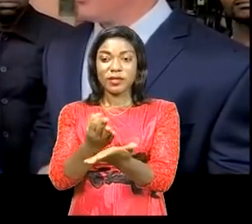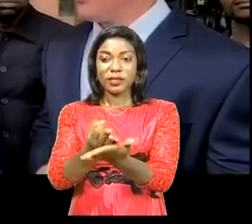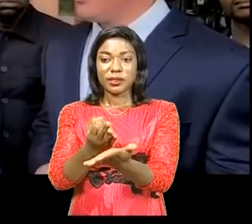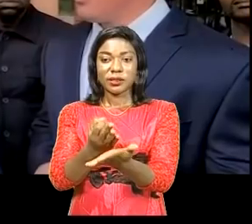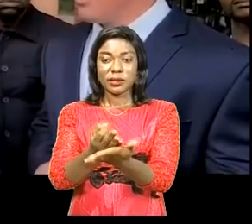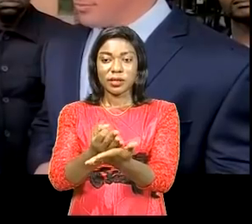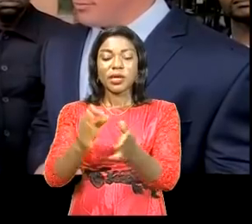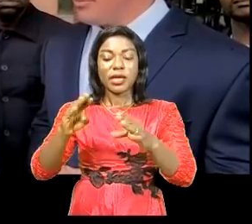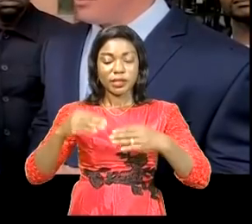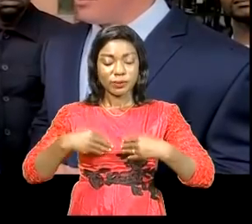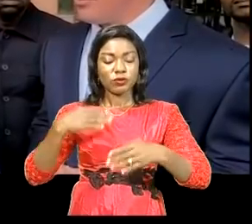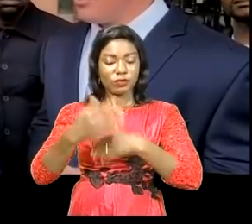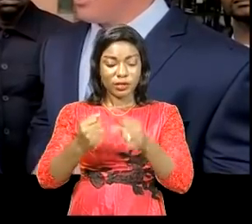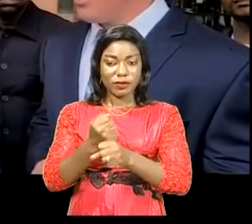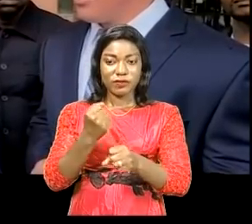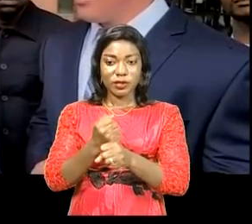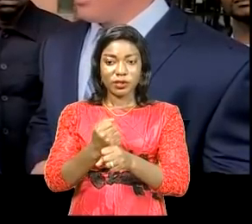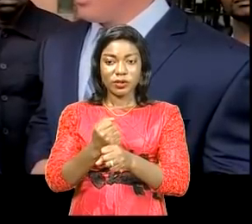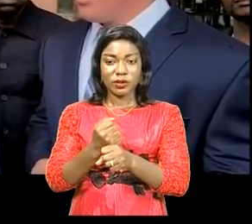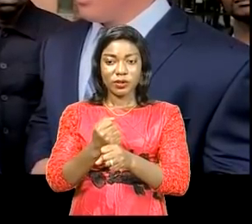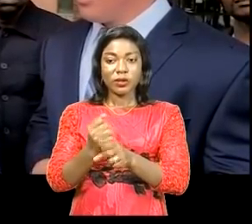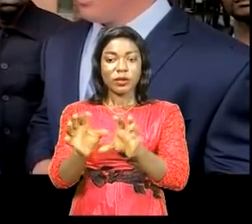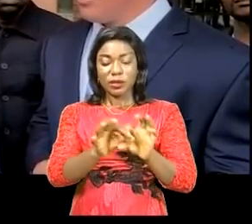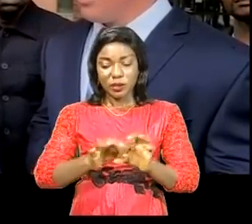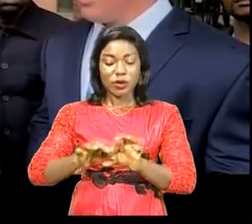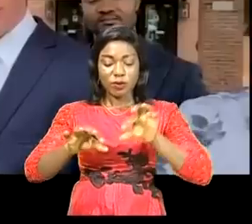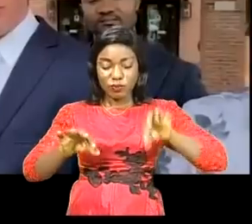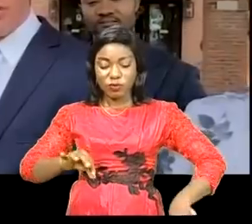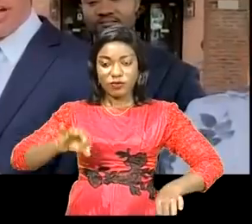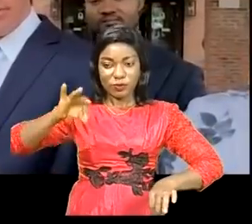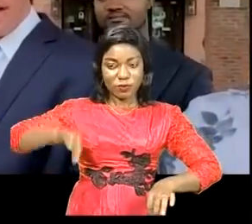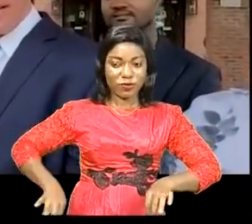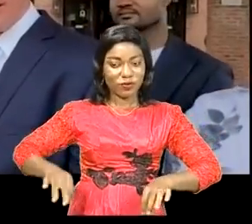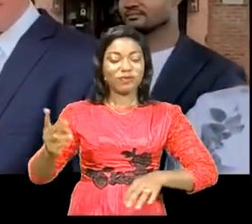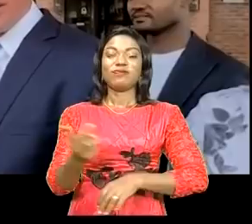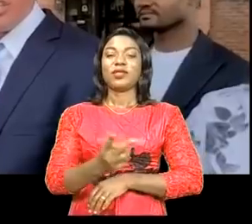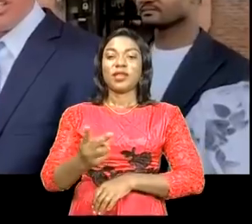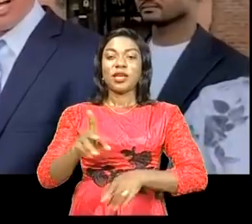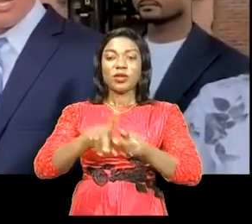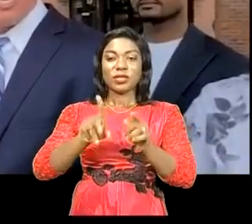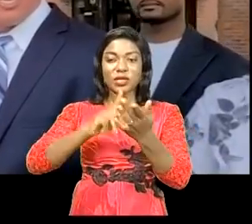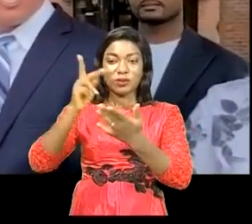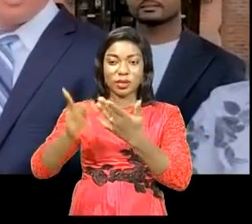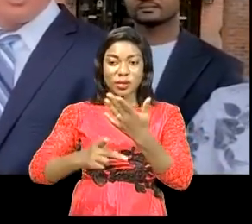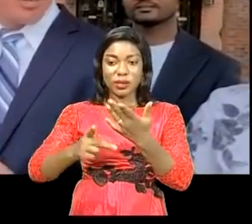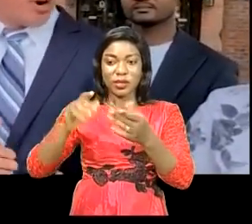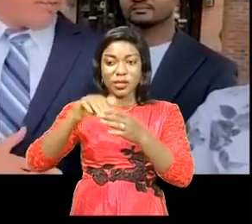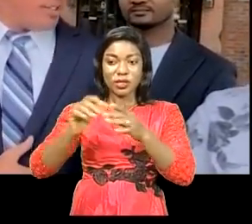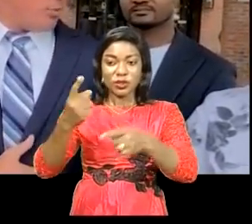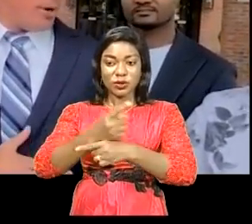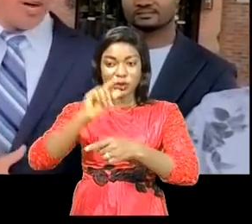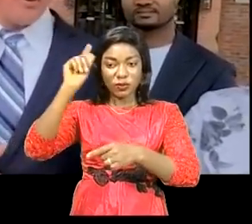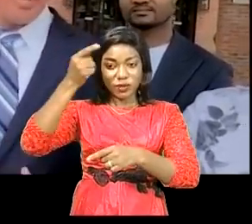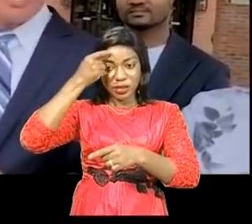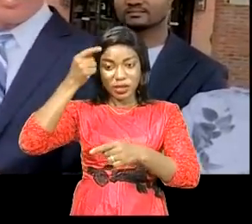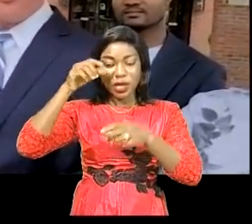accepter qu'on puisse travailler dans le système de gagner en gagner en en signalons par ailleurs que le programme officiel de ces jours du gouverneur du